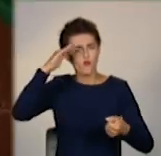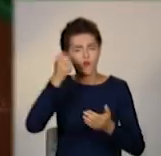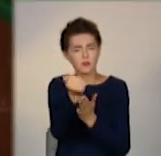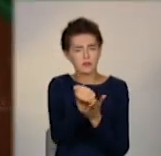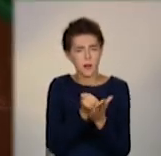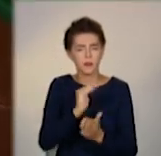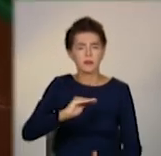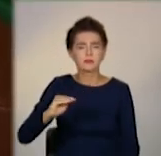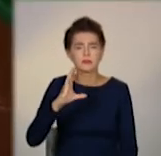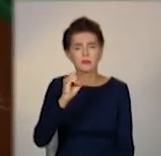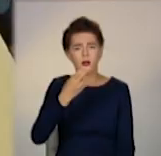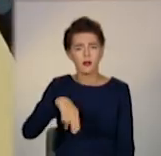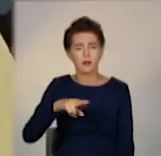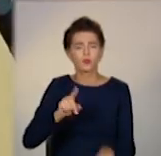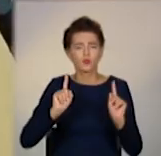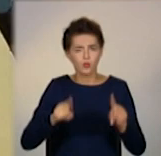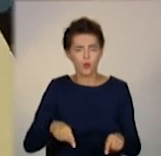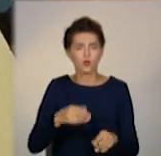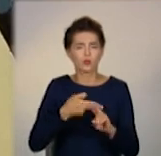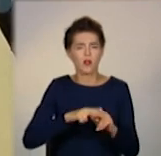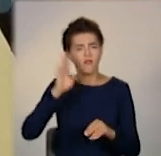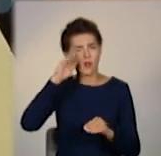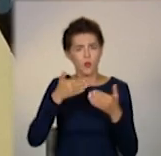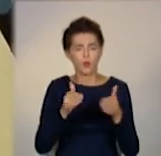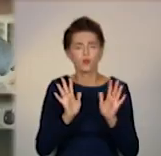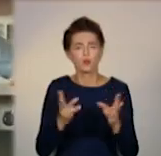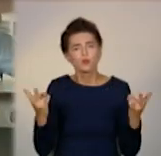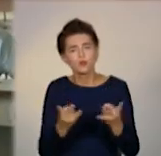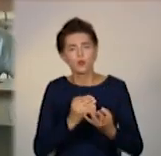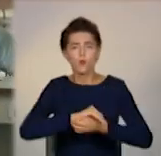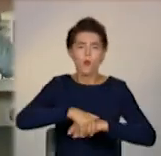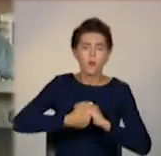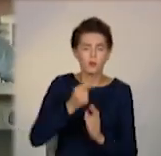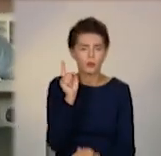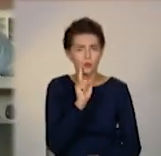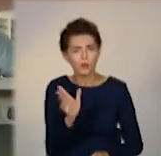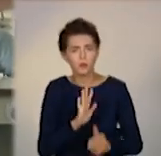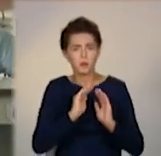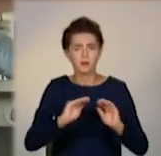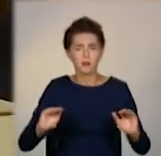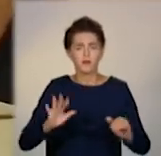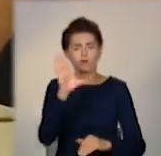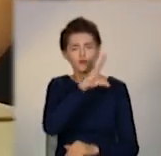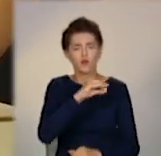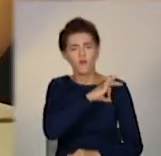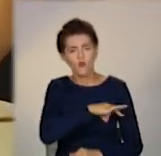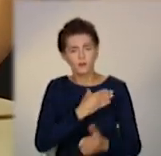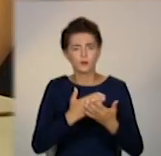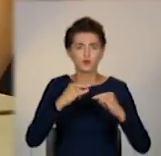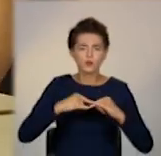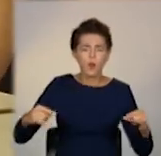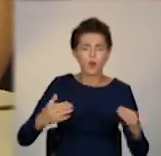Дитсадки в Покровську теж відкрили. Протягом дня малечі треба мити руки. А помічникам вихователів – босуд, столи та